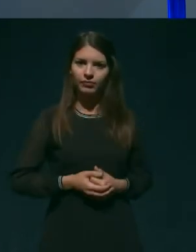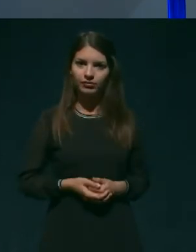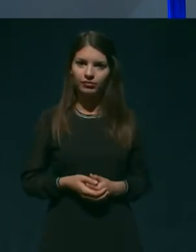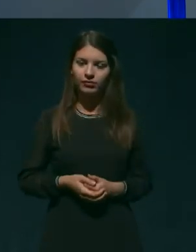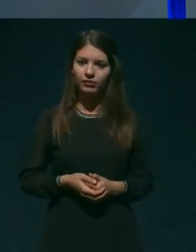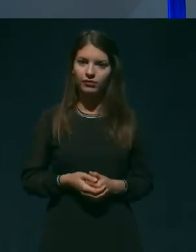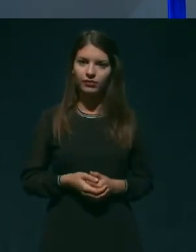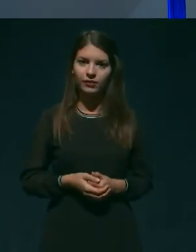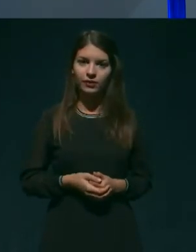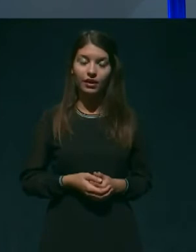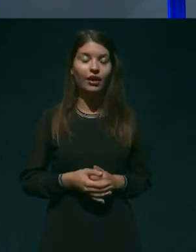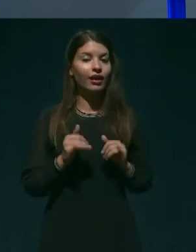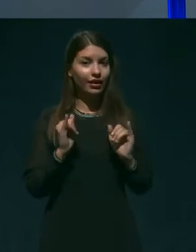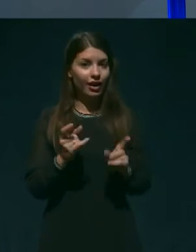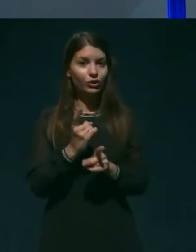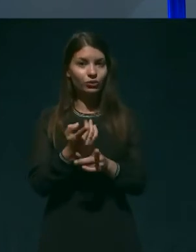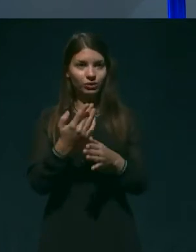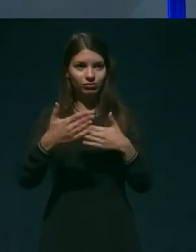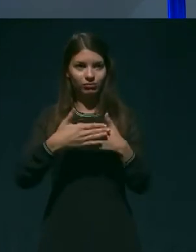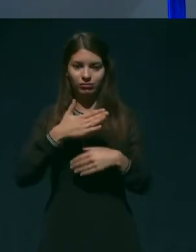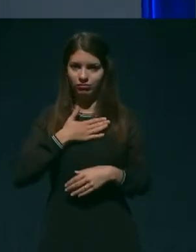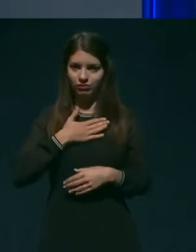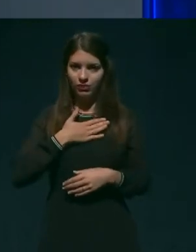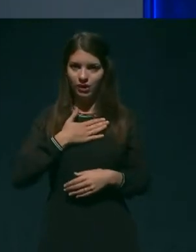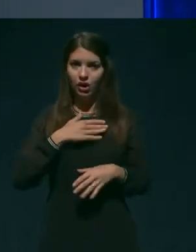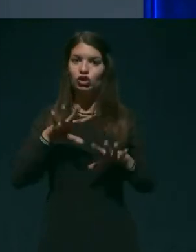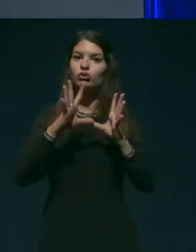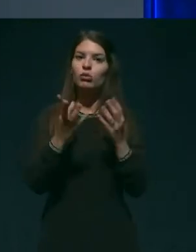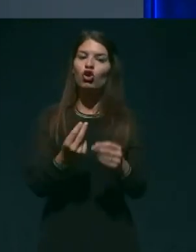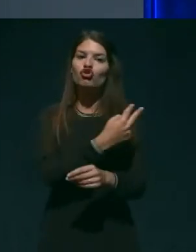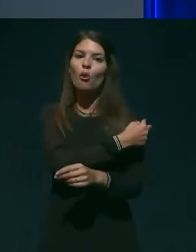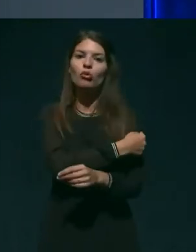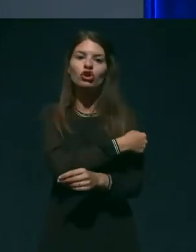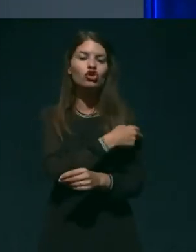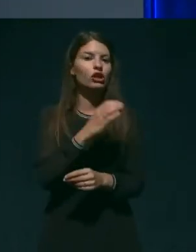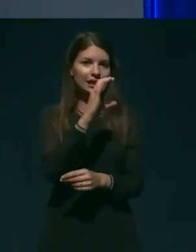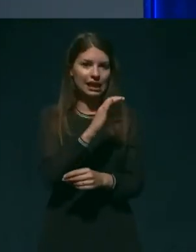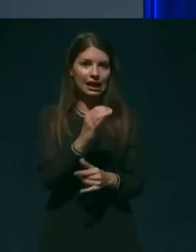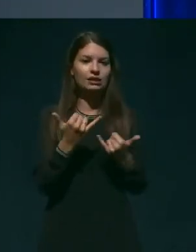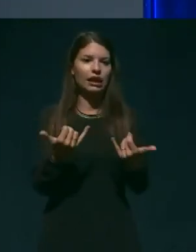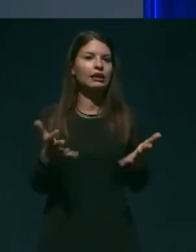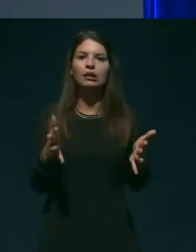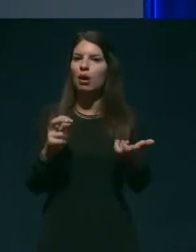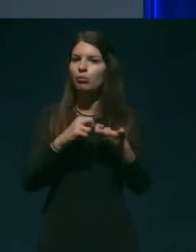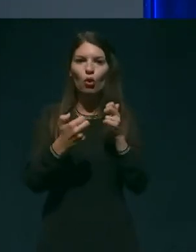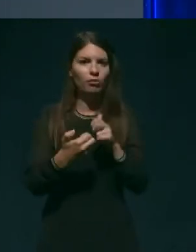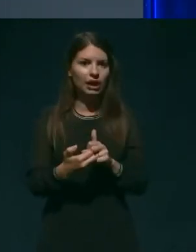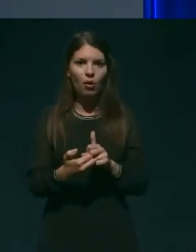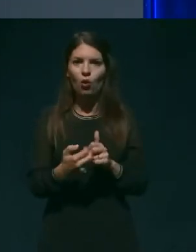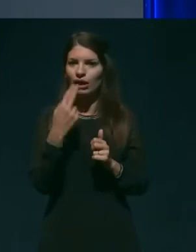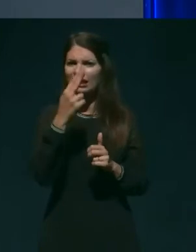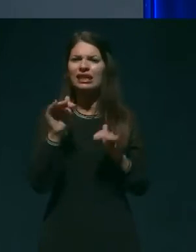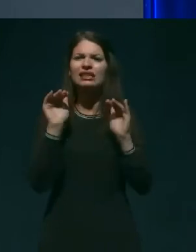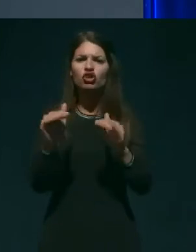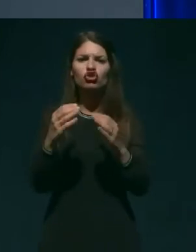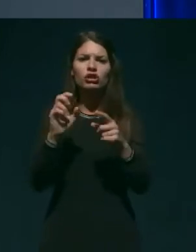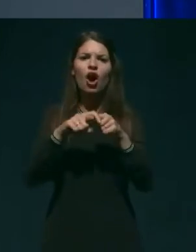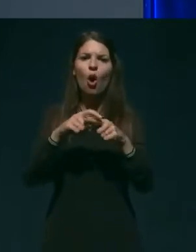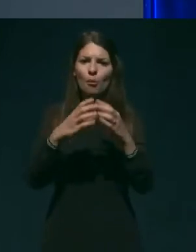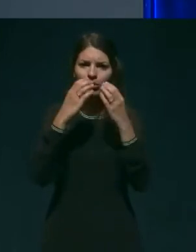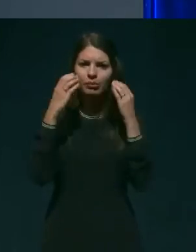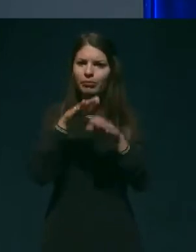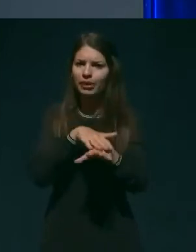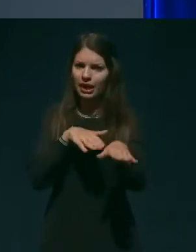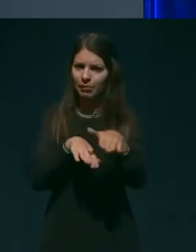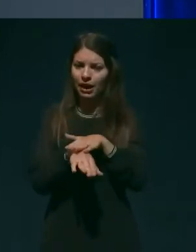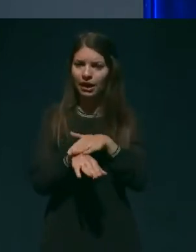Ja, tudi v splošni bolnihnihci celje težav za osebno vrvalno opremo nimamo, tako da imamo zalog za nekaj tednov ob